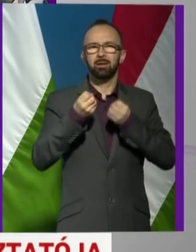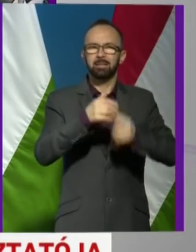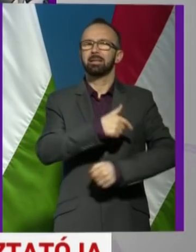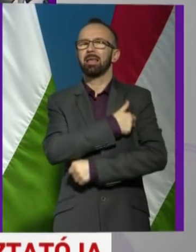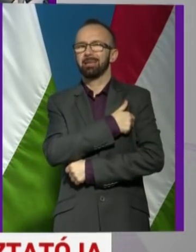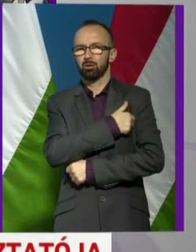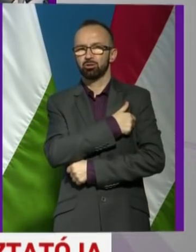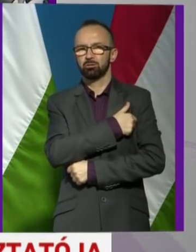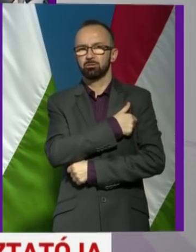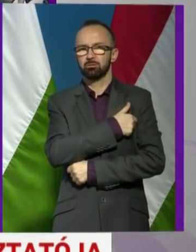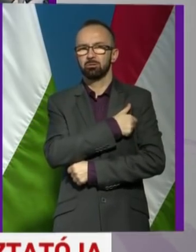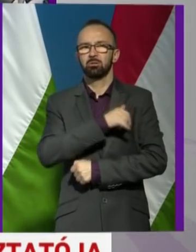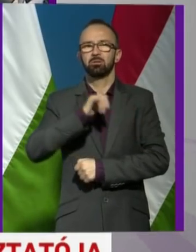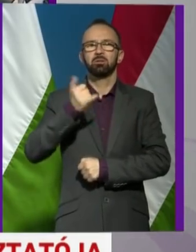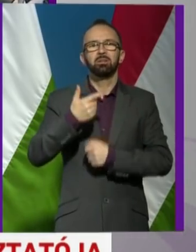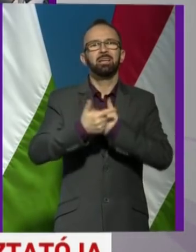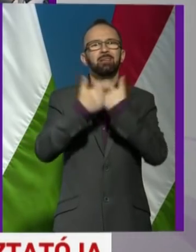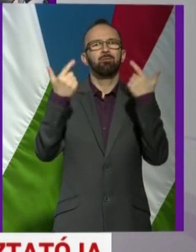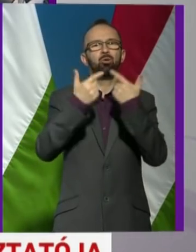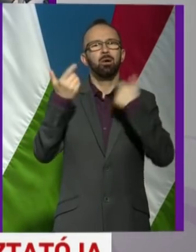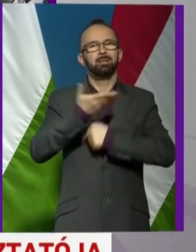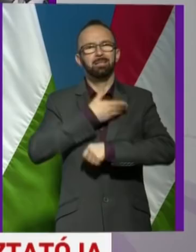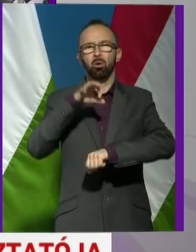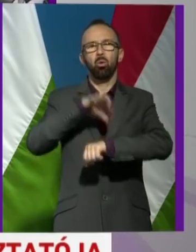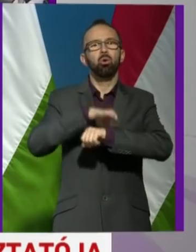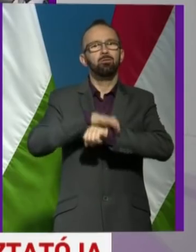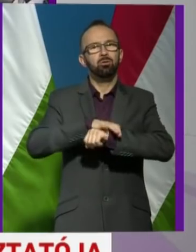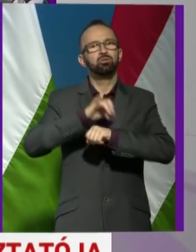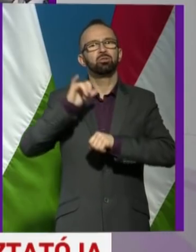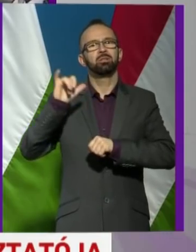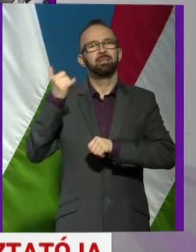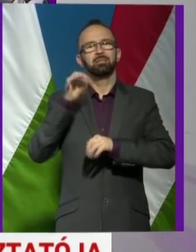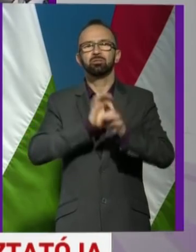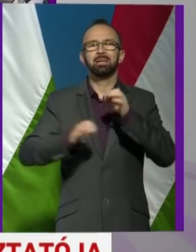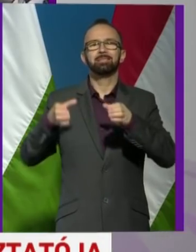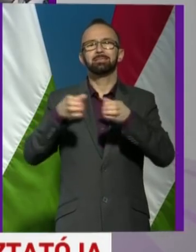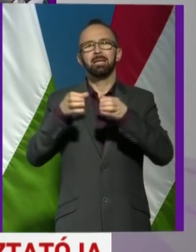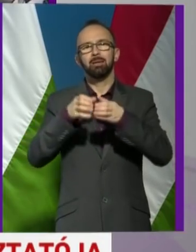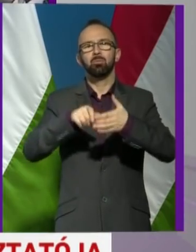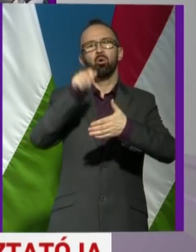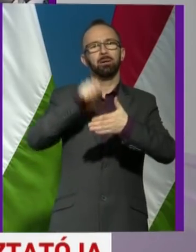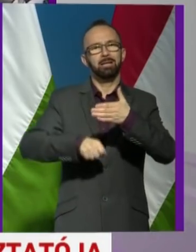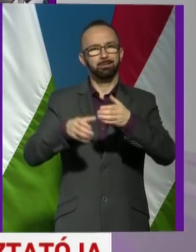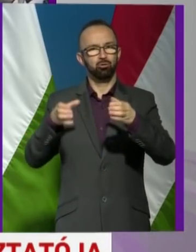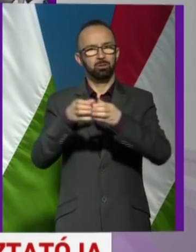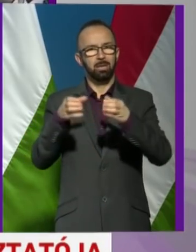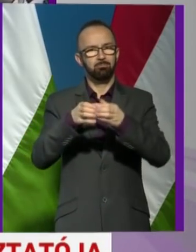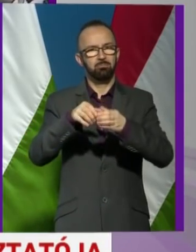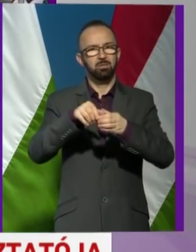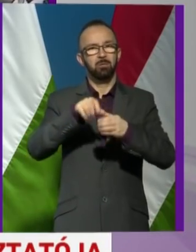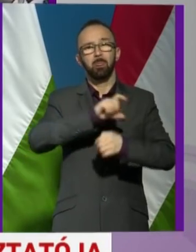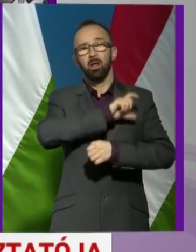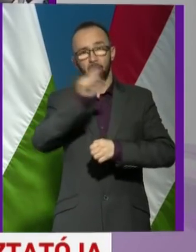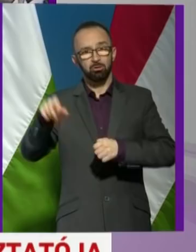lázasan. És hogy információink szerint az orvos és az egész tím, aki őt operálta, azóta is